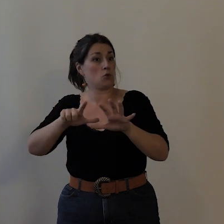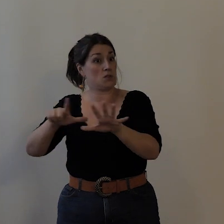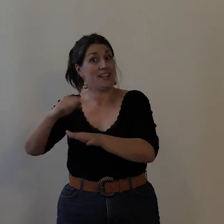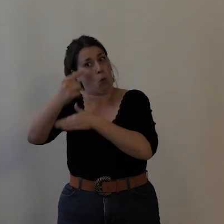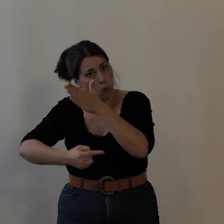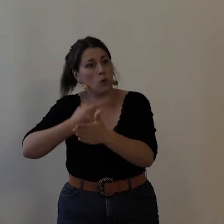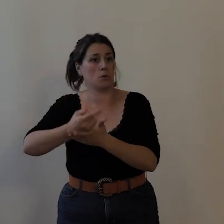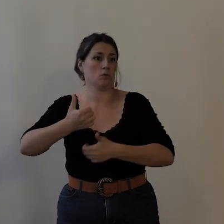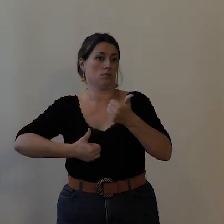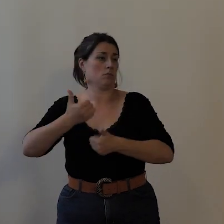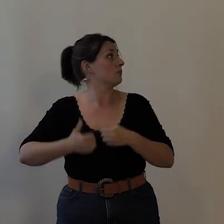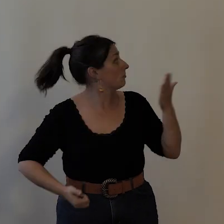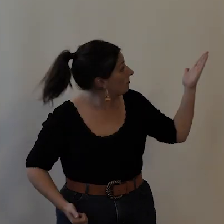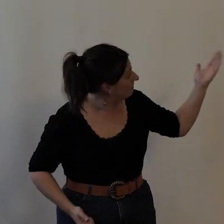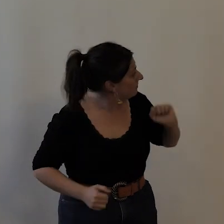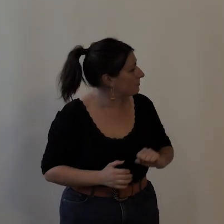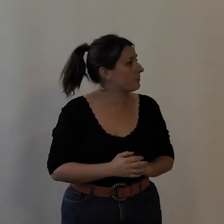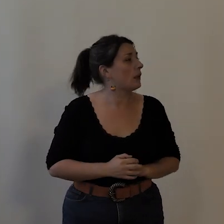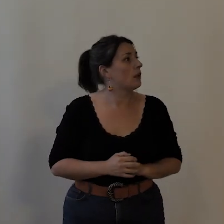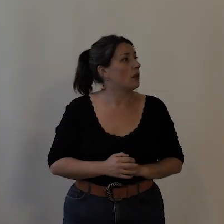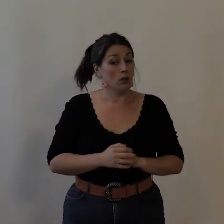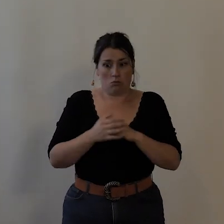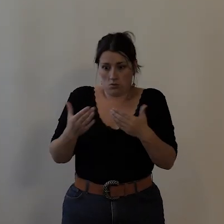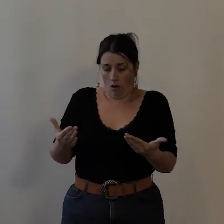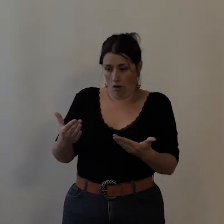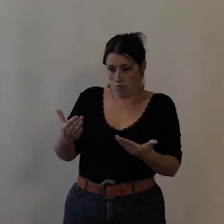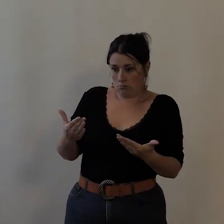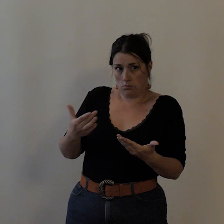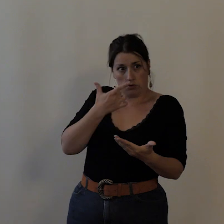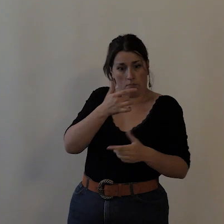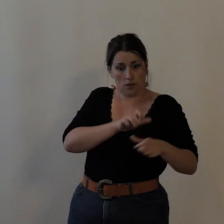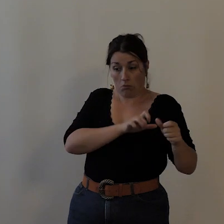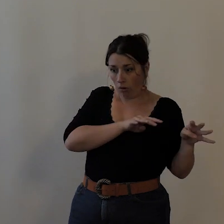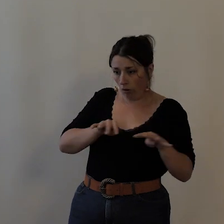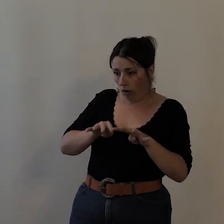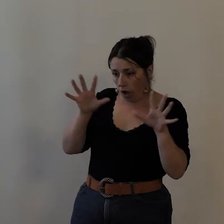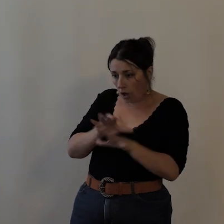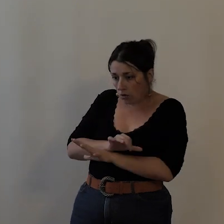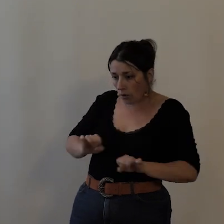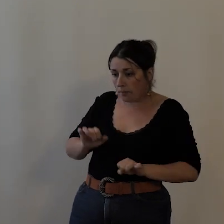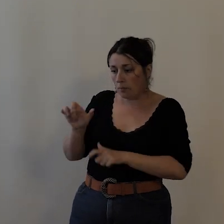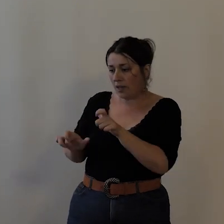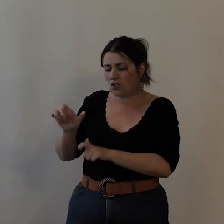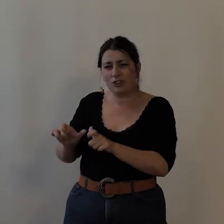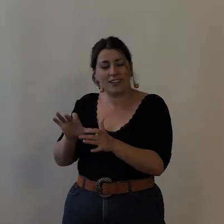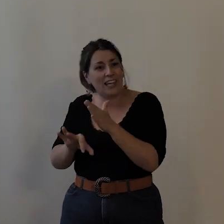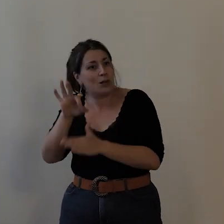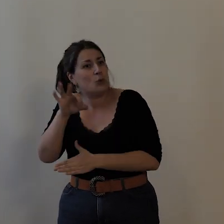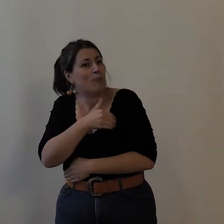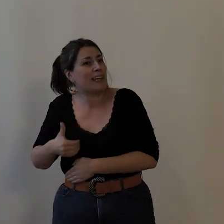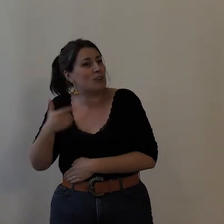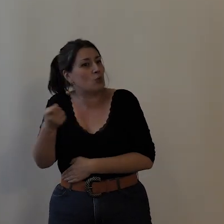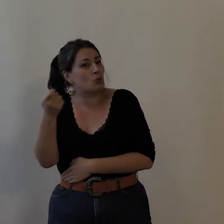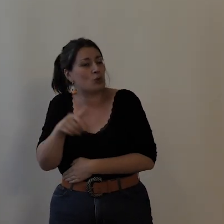diapositive. Fort de ce succès, la municipalité de Tours, donc les élus, de se rendre compte que